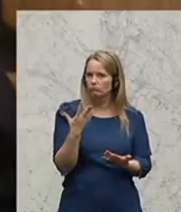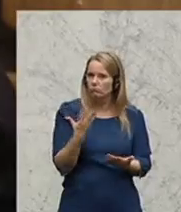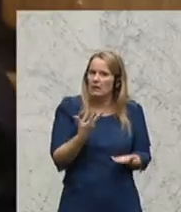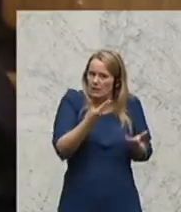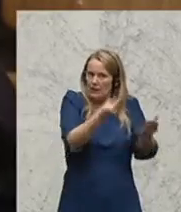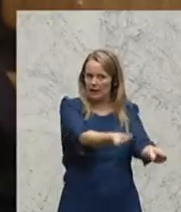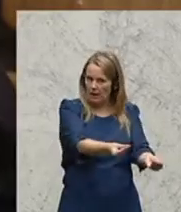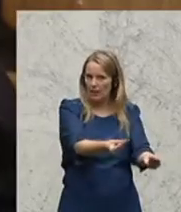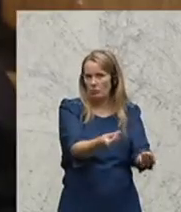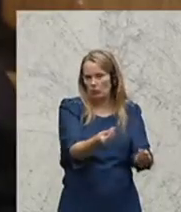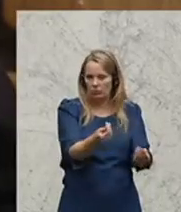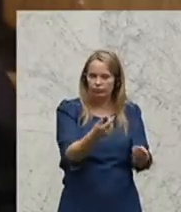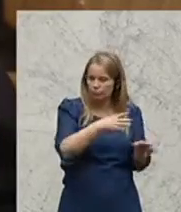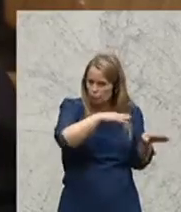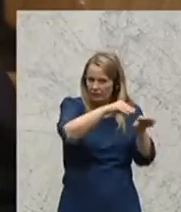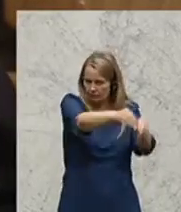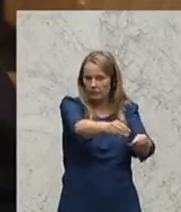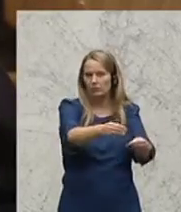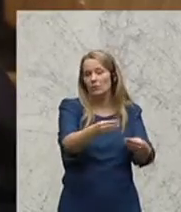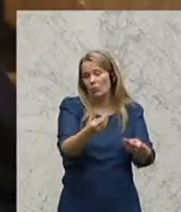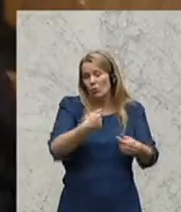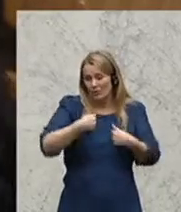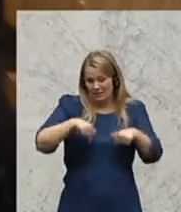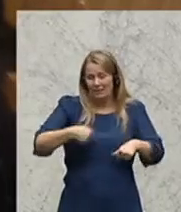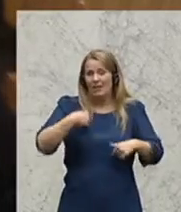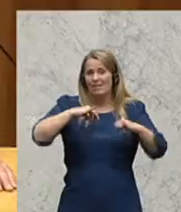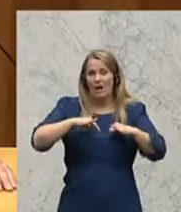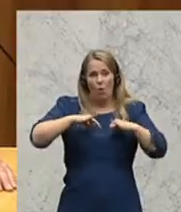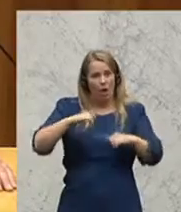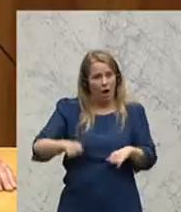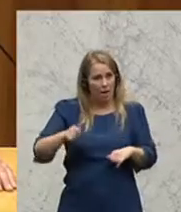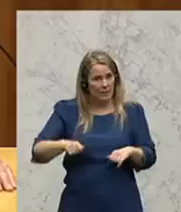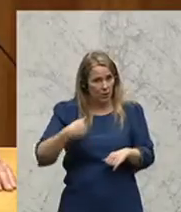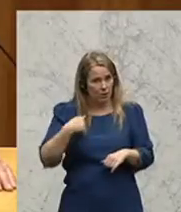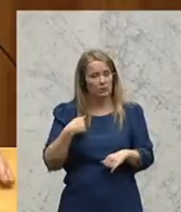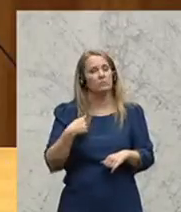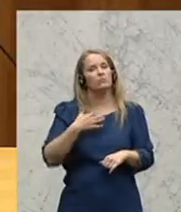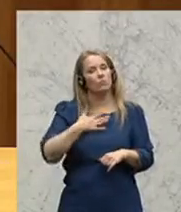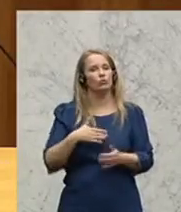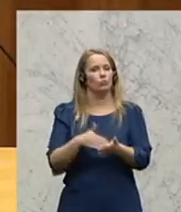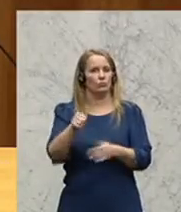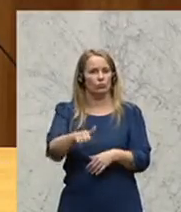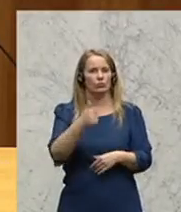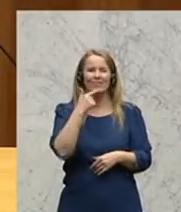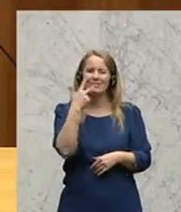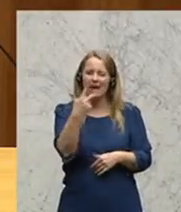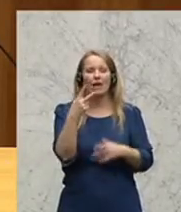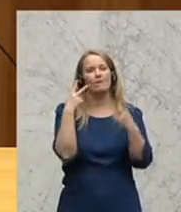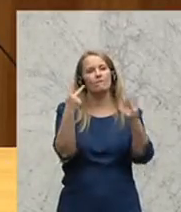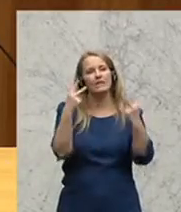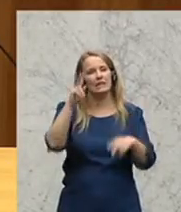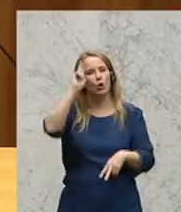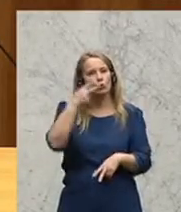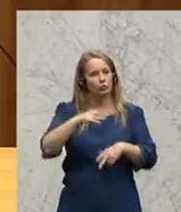Verfügung gestellt, übermittelt und lassen Sie mich als Tiroler Abgeordnete auch noch erwähnen, drei sehr wichtige